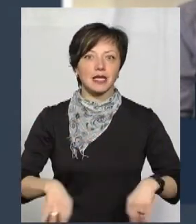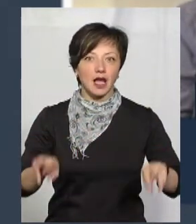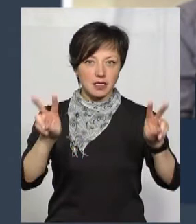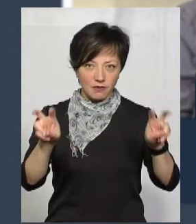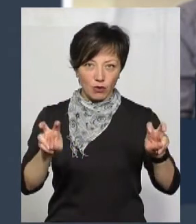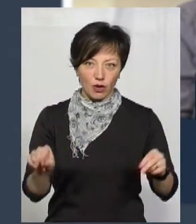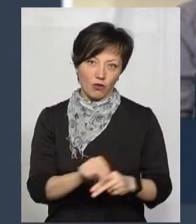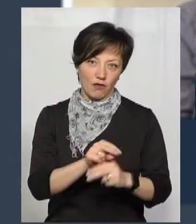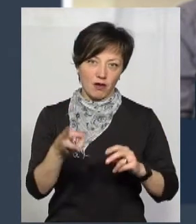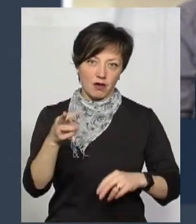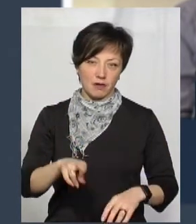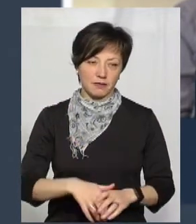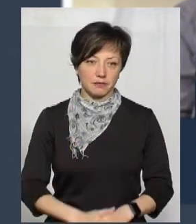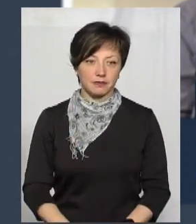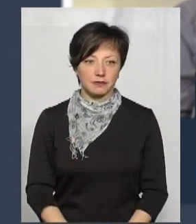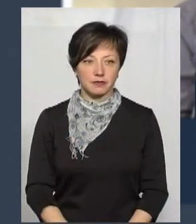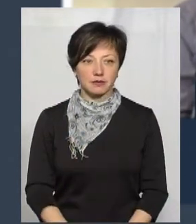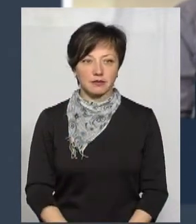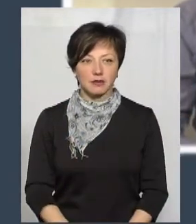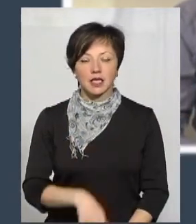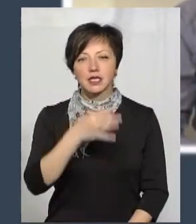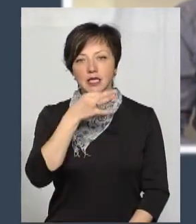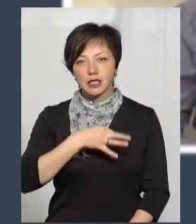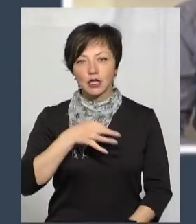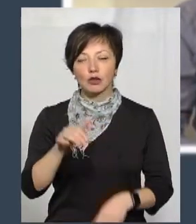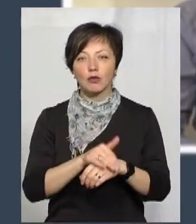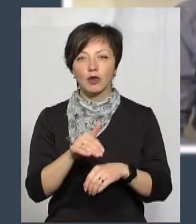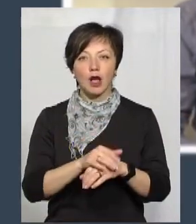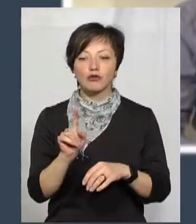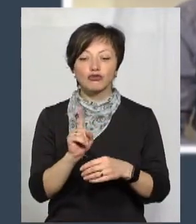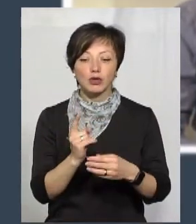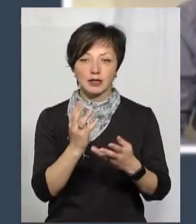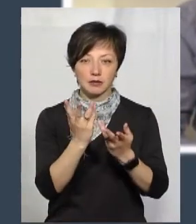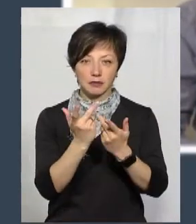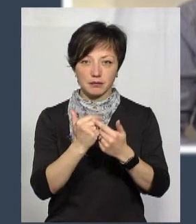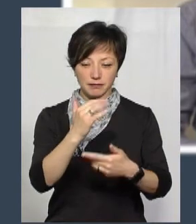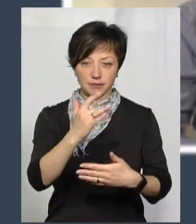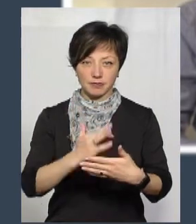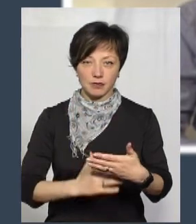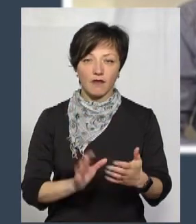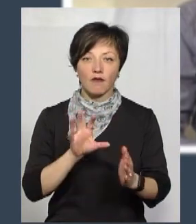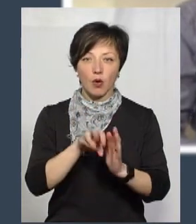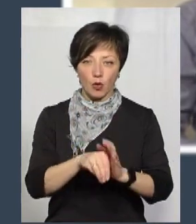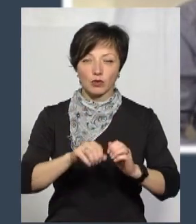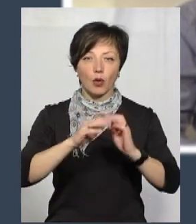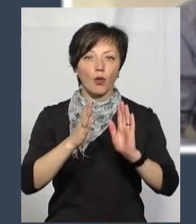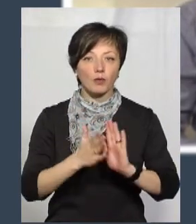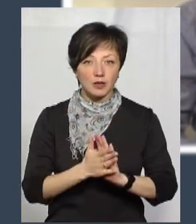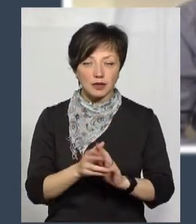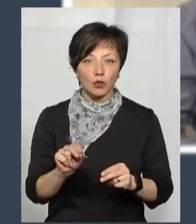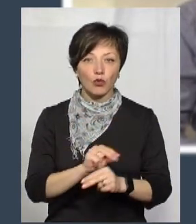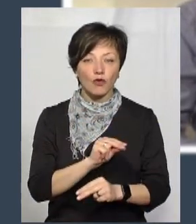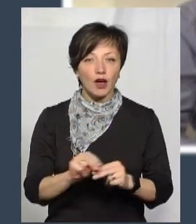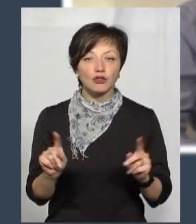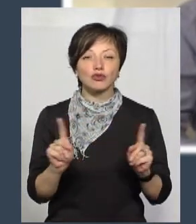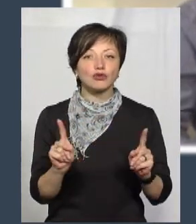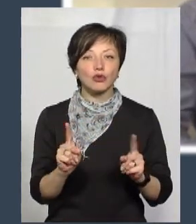Мистецтво лікування. Скажіть, будь ласка, що із перерахованого вами, що входить до комплексного